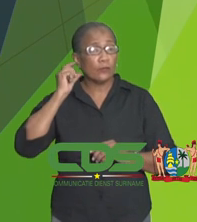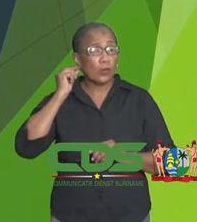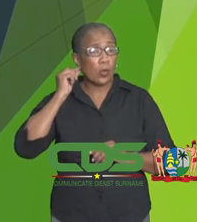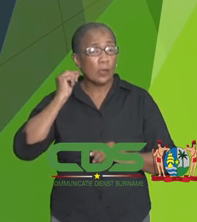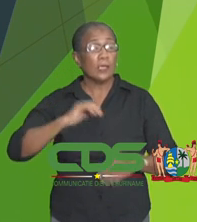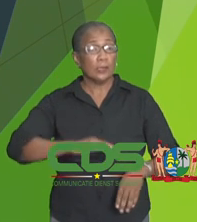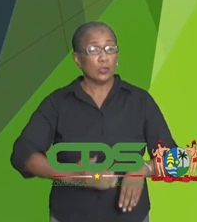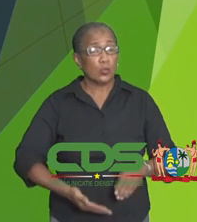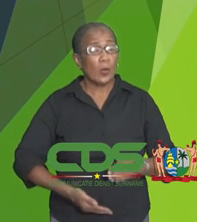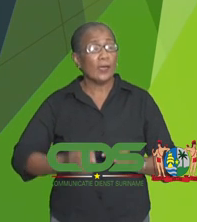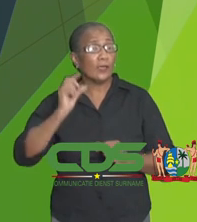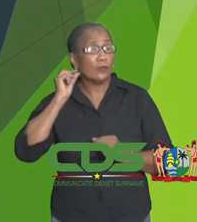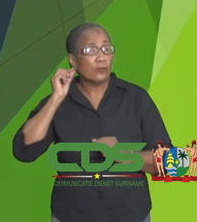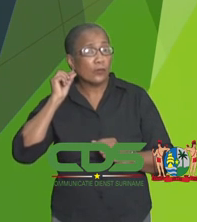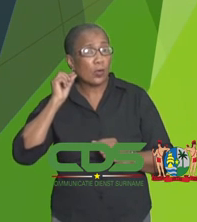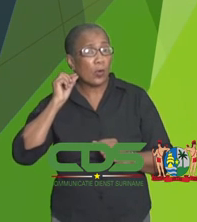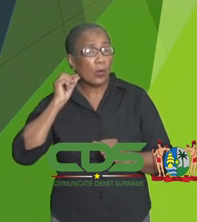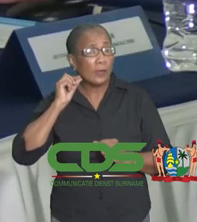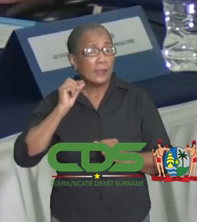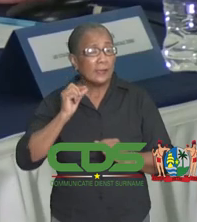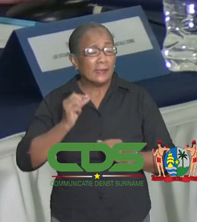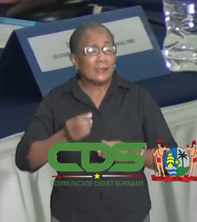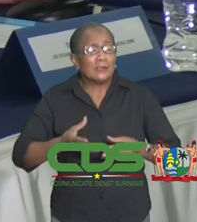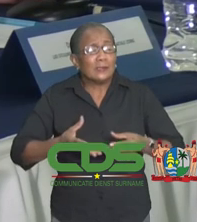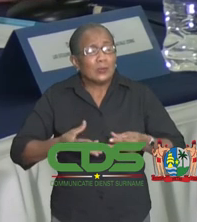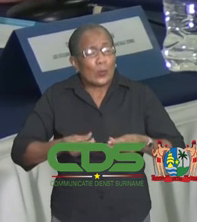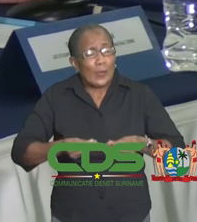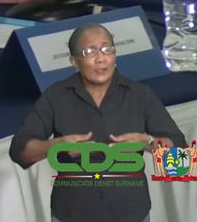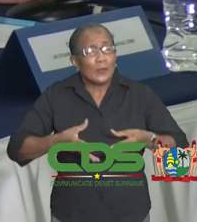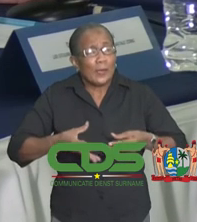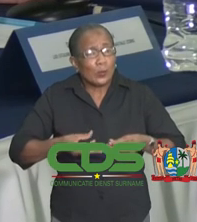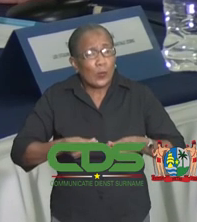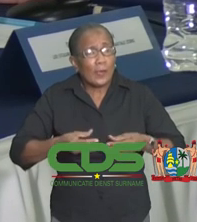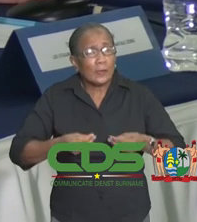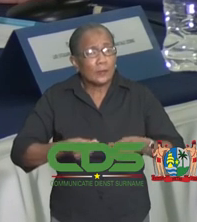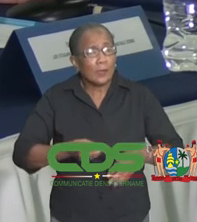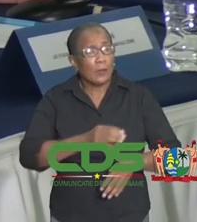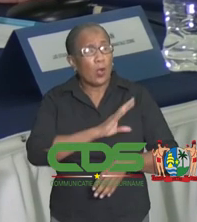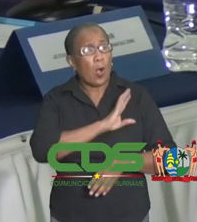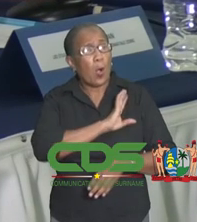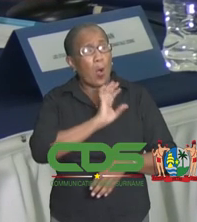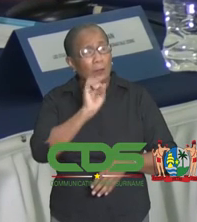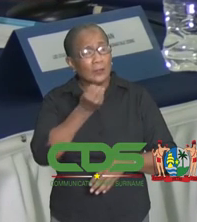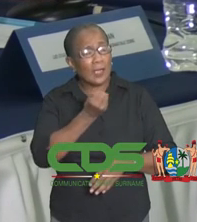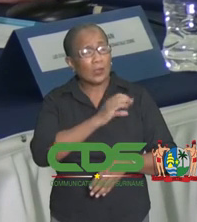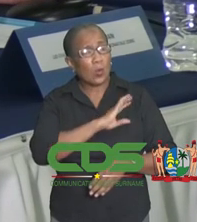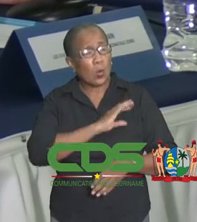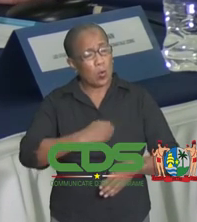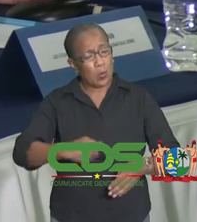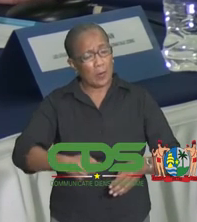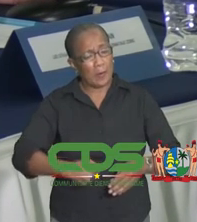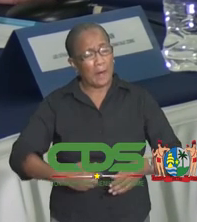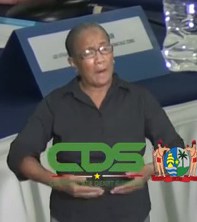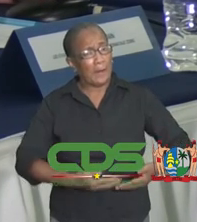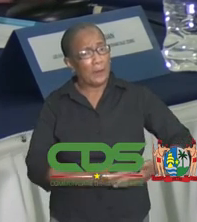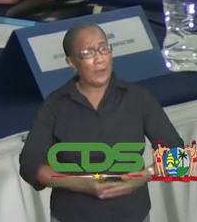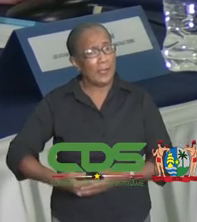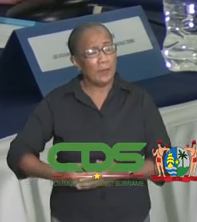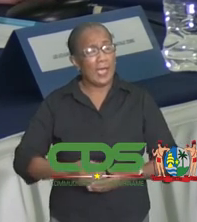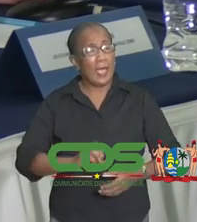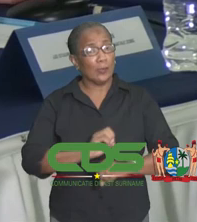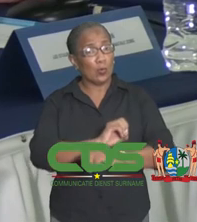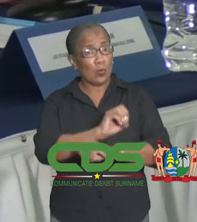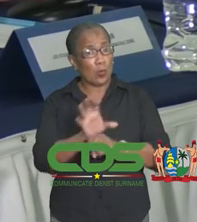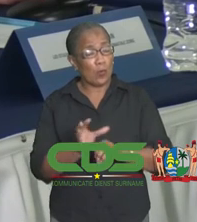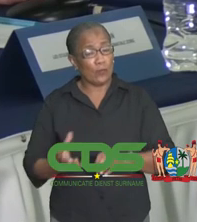zwangere vrouw meer kwetsbaar is. Daarnaast heeft ze nog een baby in zich. En soms moet vanwege de covid-infectie bij